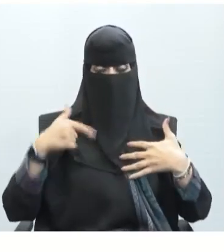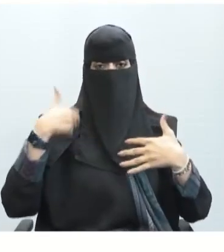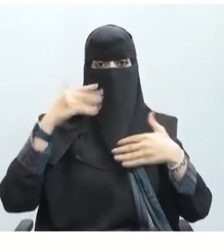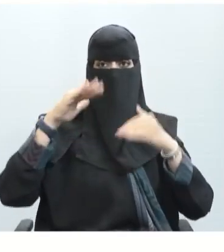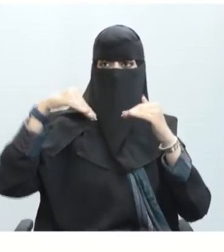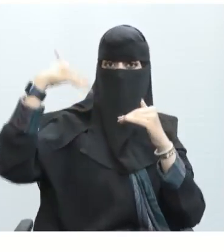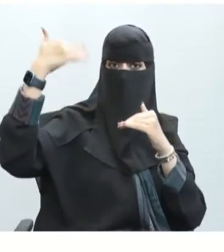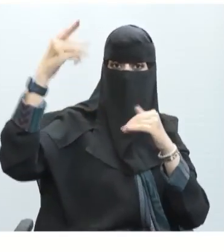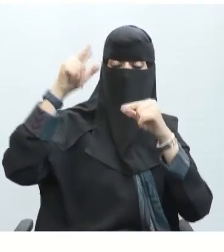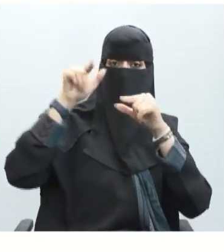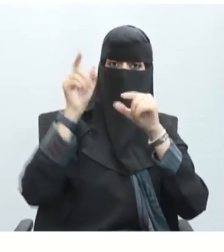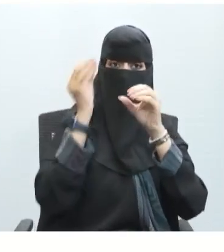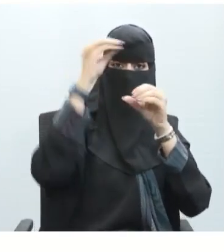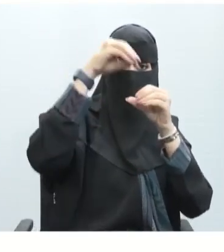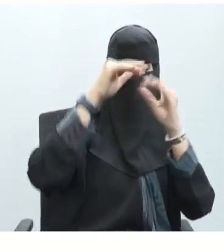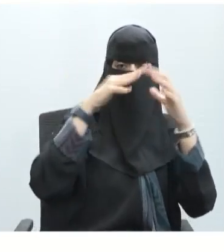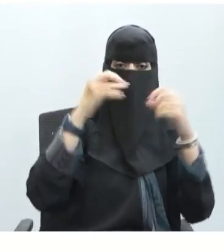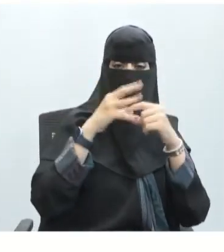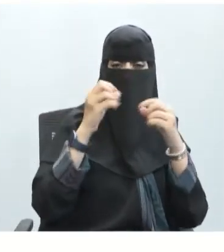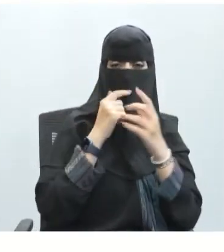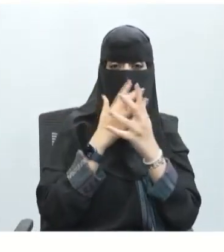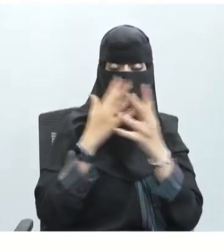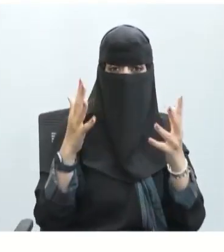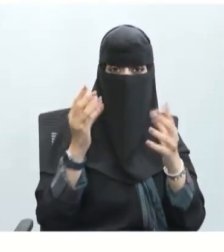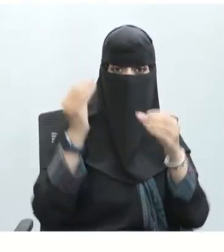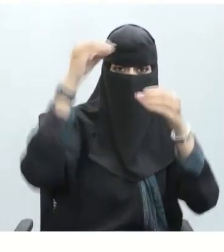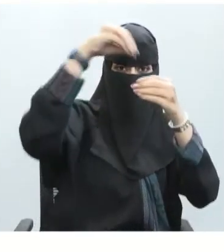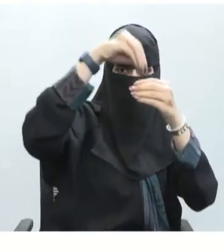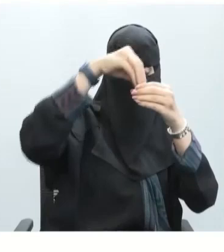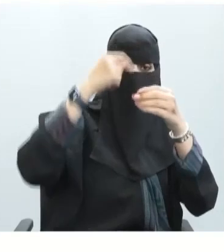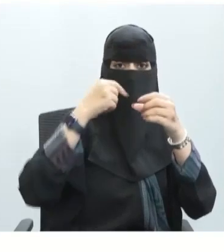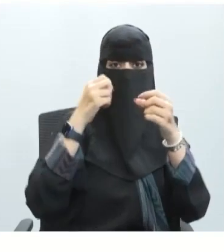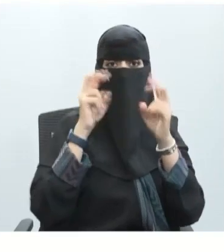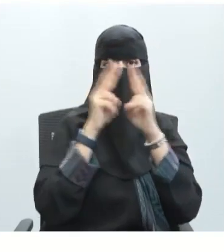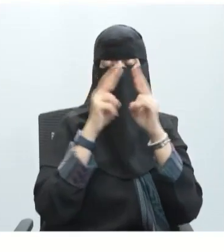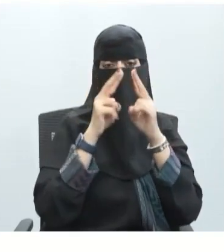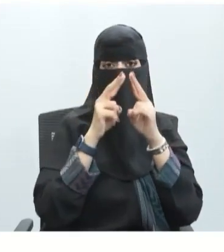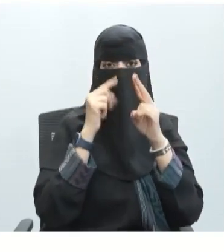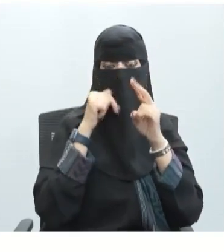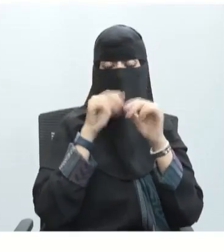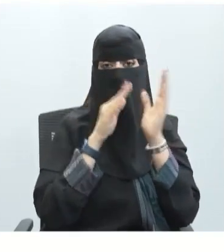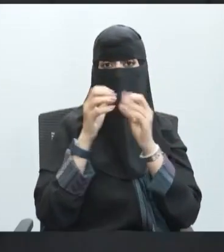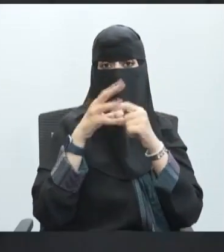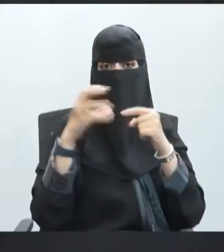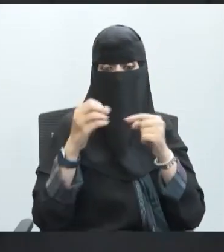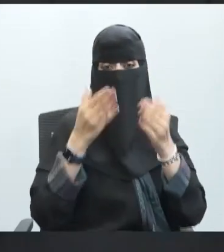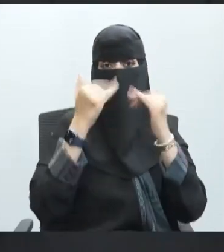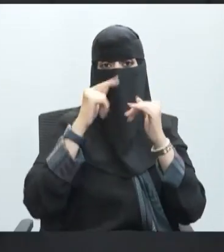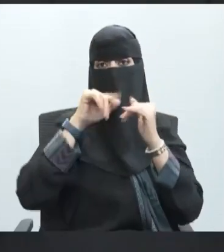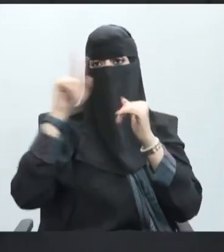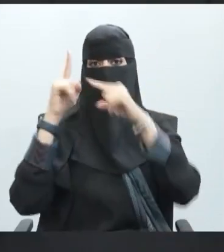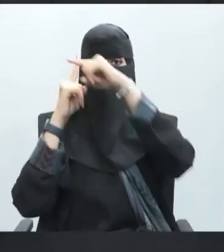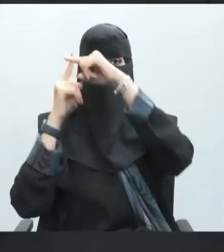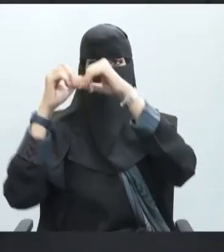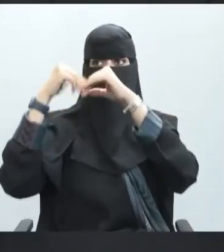مليئة بالشحنات السالبة وعفوا داخلها مليئة بالبوتاسيوم وفي الخارج يكون هناك